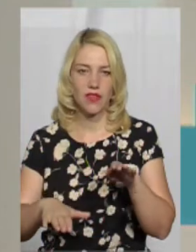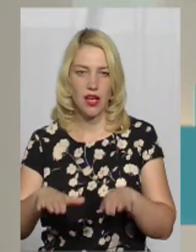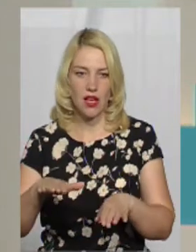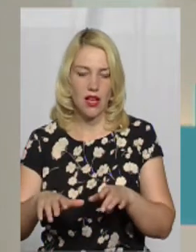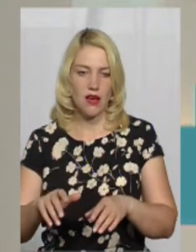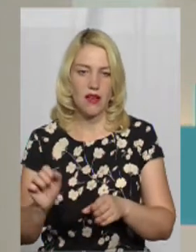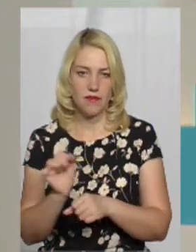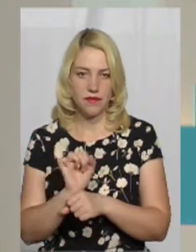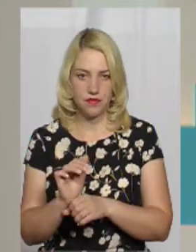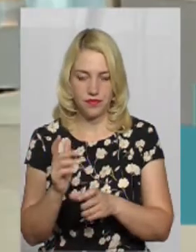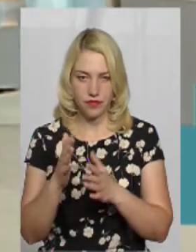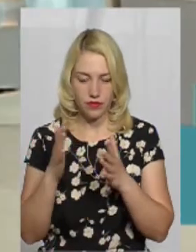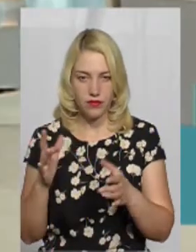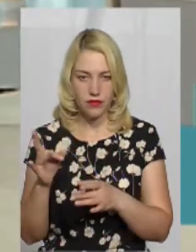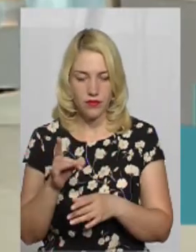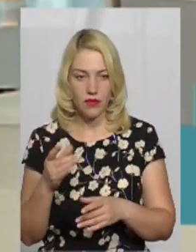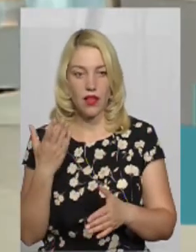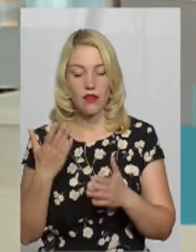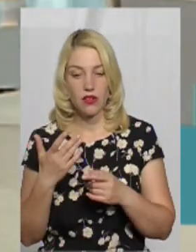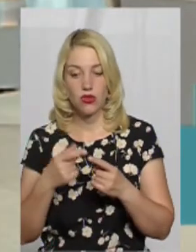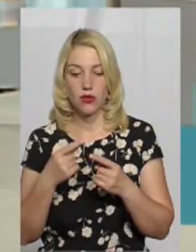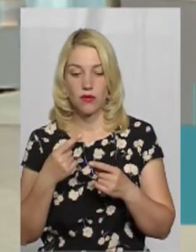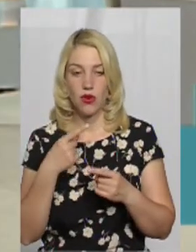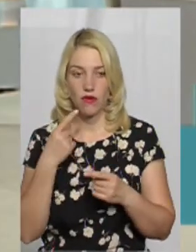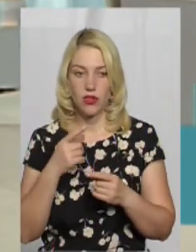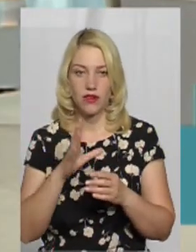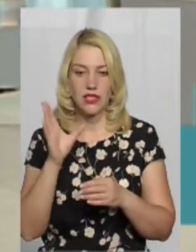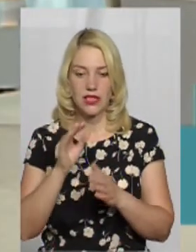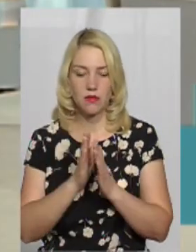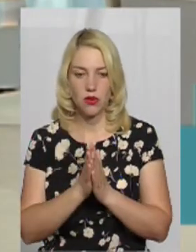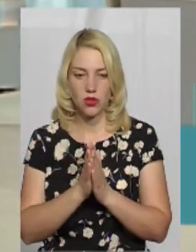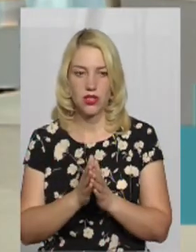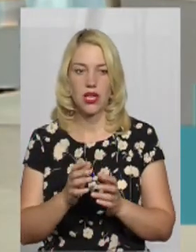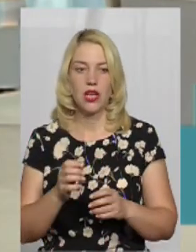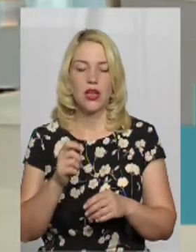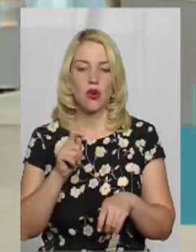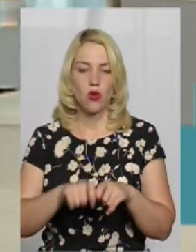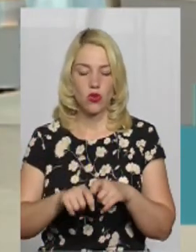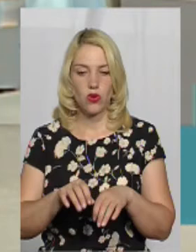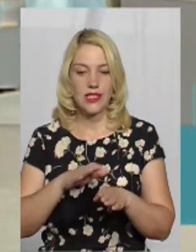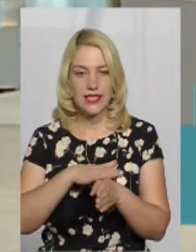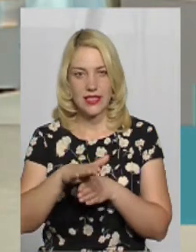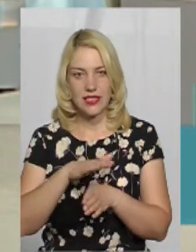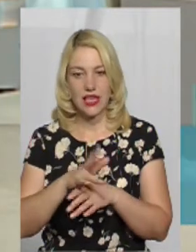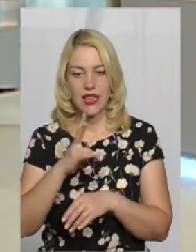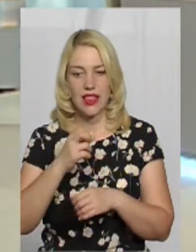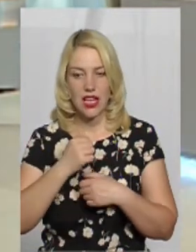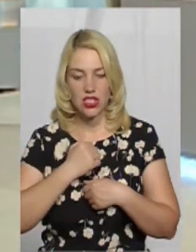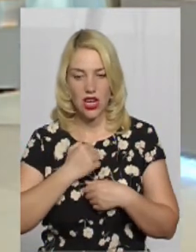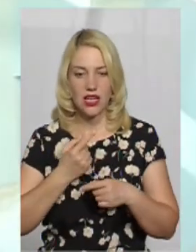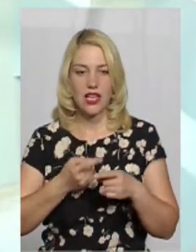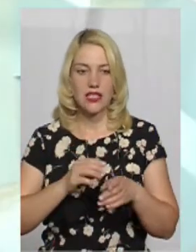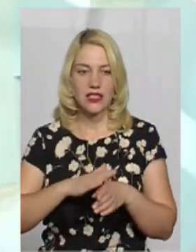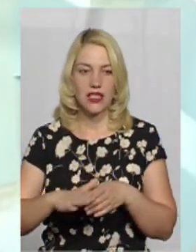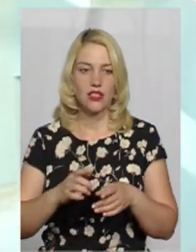коли починається рух транспортних засобів, всі просять здійснити габаритно-ваговий контроль. На жаль, здійснювати його